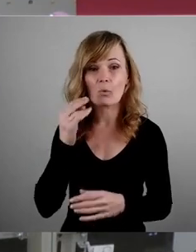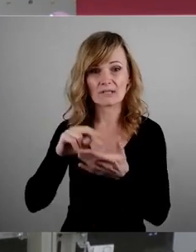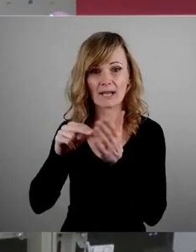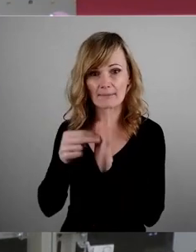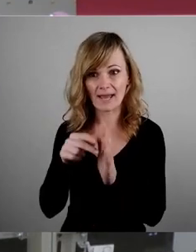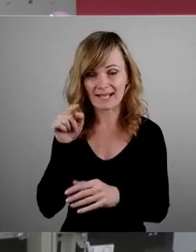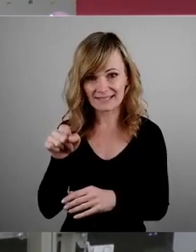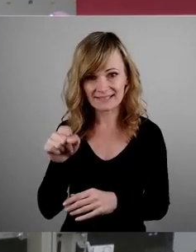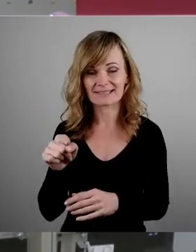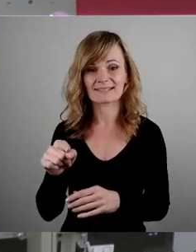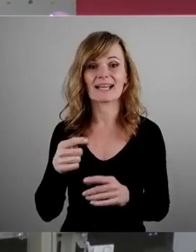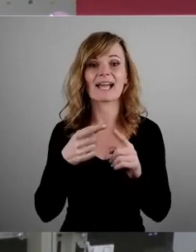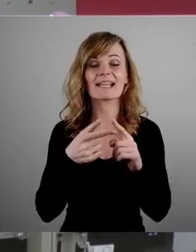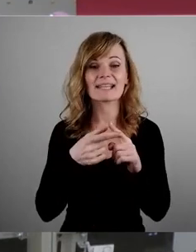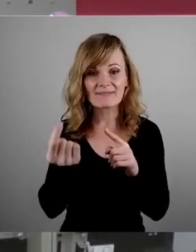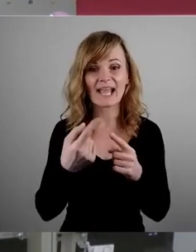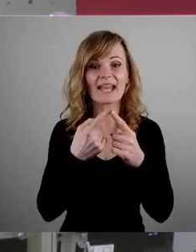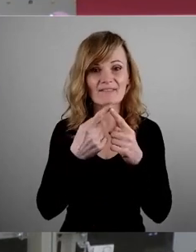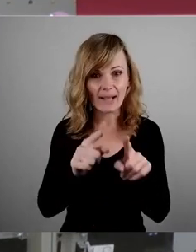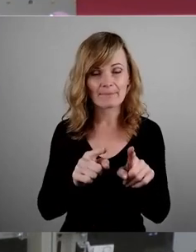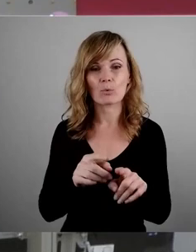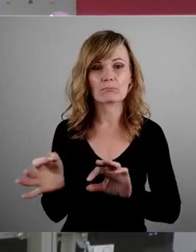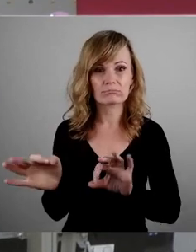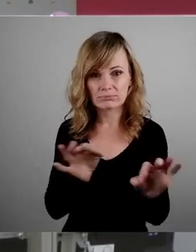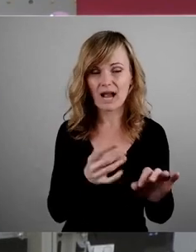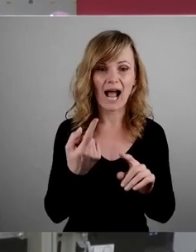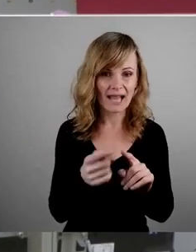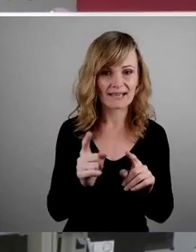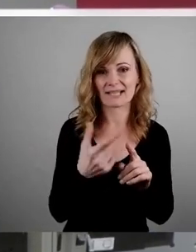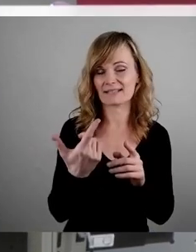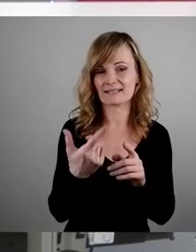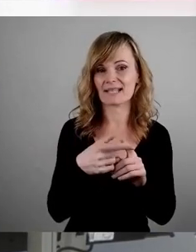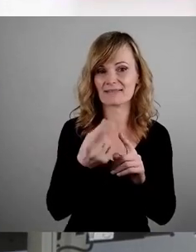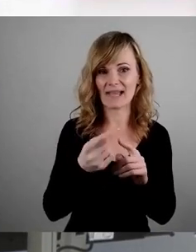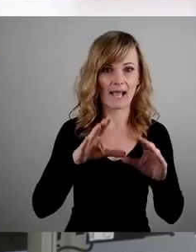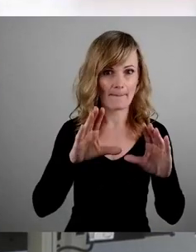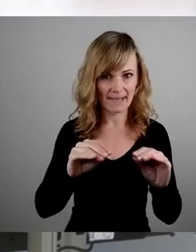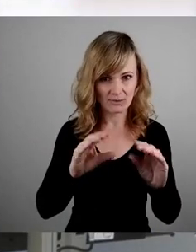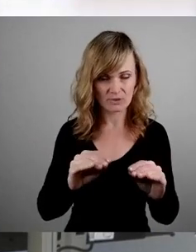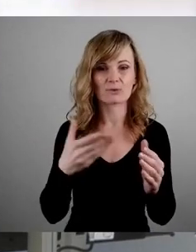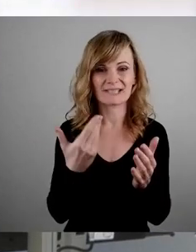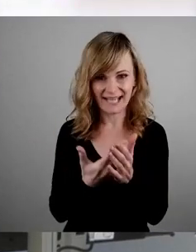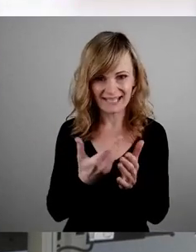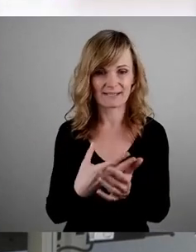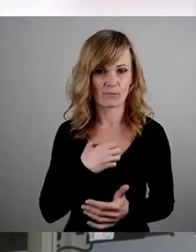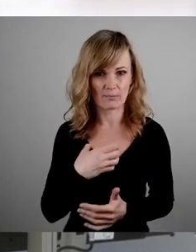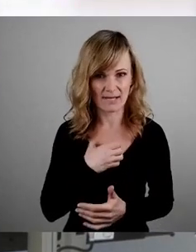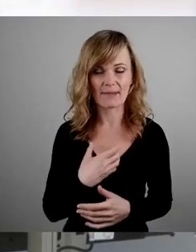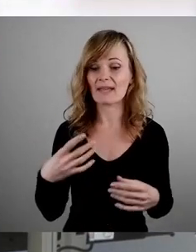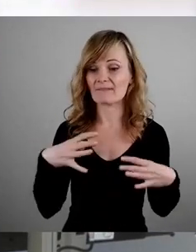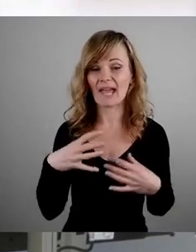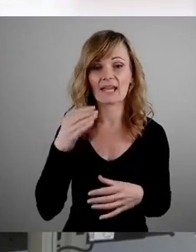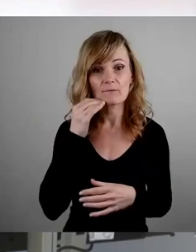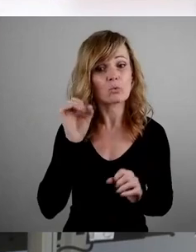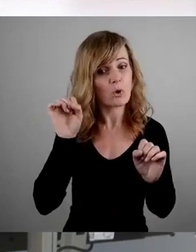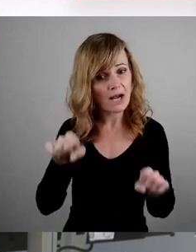zweckentfremdet werden für andere Zwecke. Und genau darin liegt ja das Problem. Man kann ja eine Ferienwohnung betreiben in